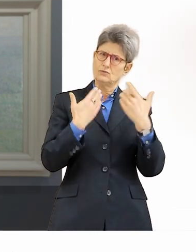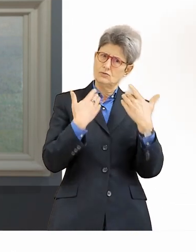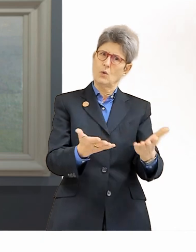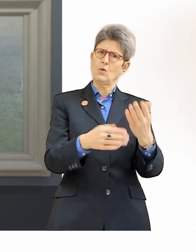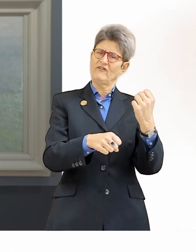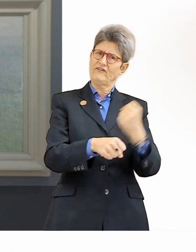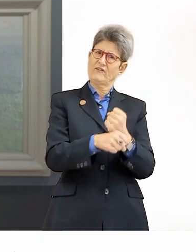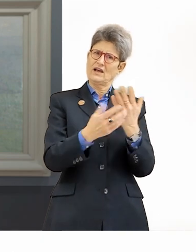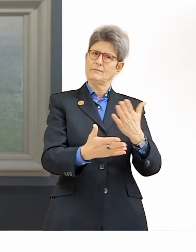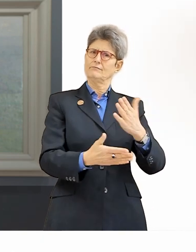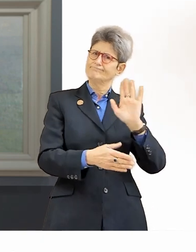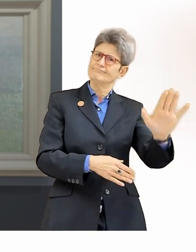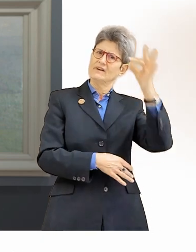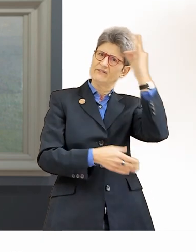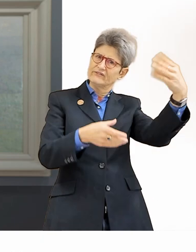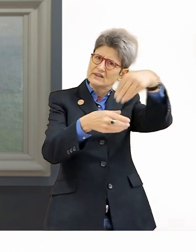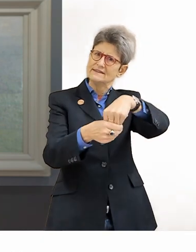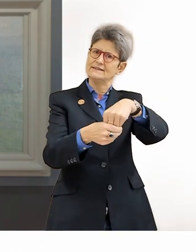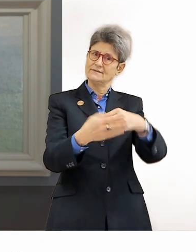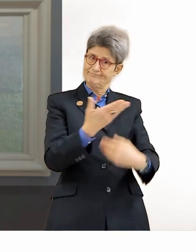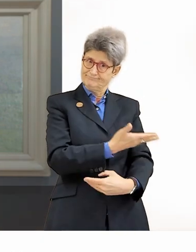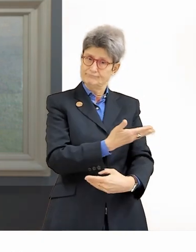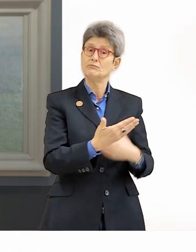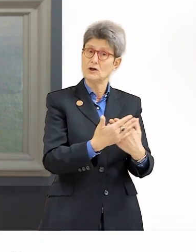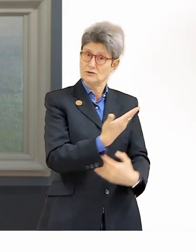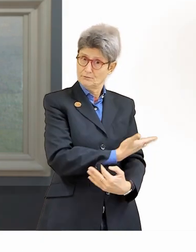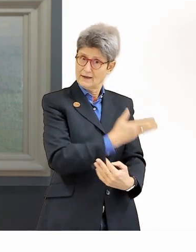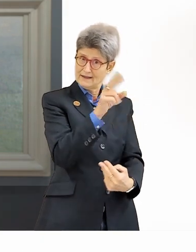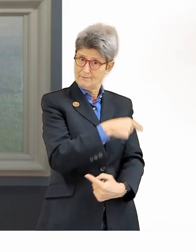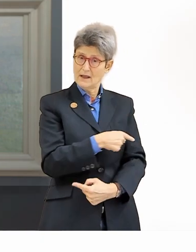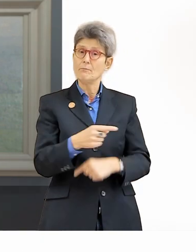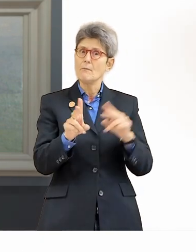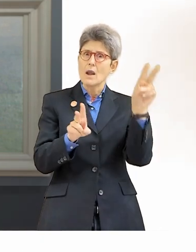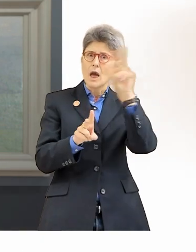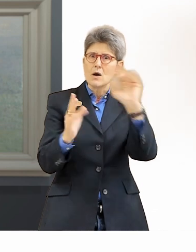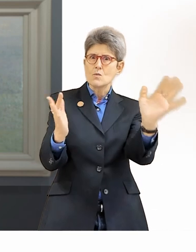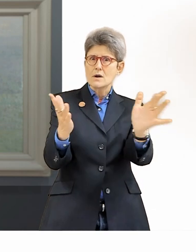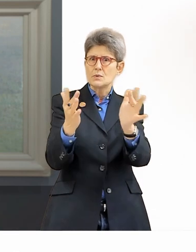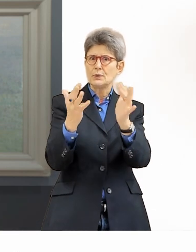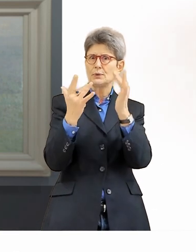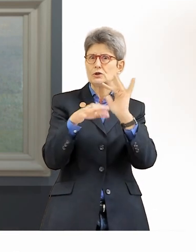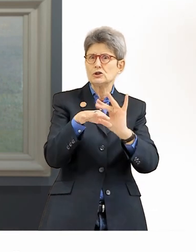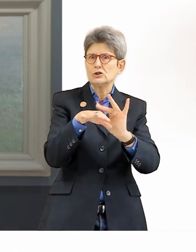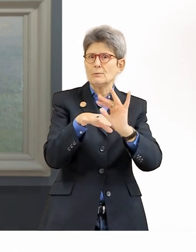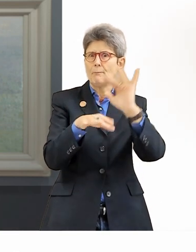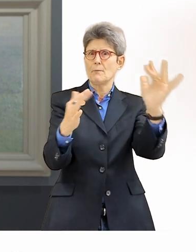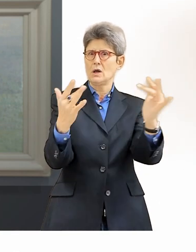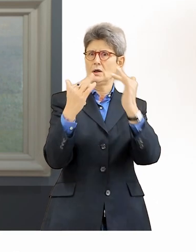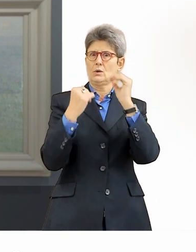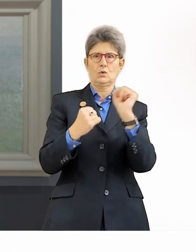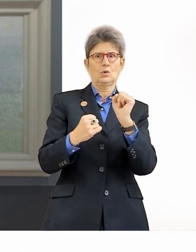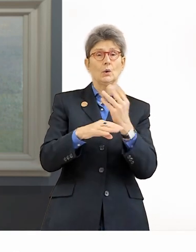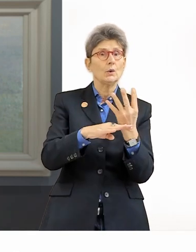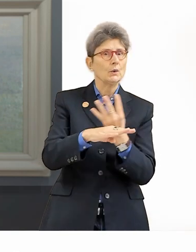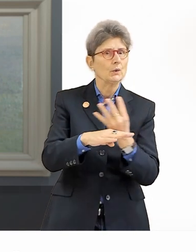die die Summe seines Werkes und seines Wissens sein sollen. Dieses Bild ist eines davon, dieses bläulich